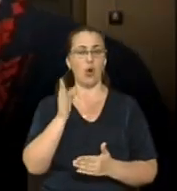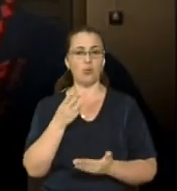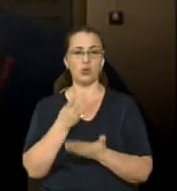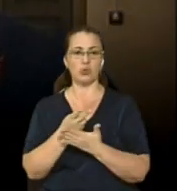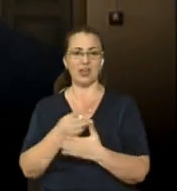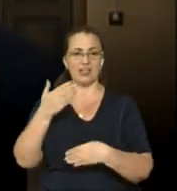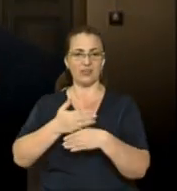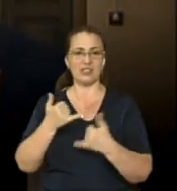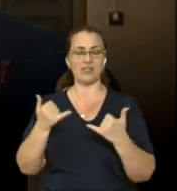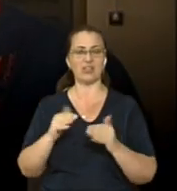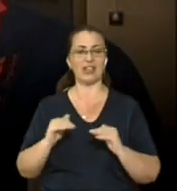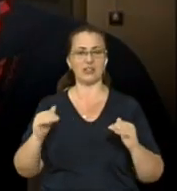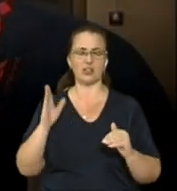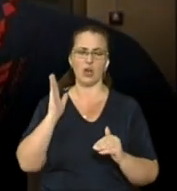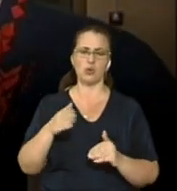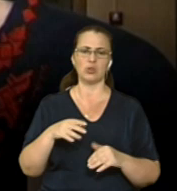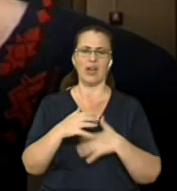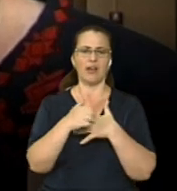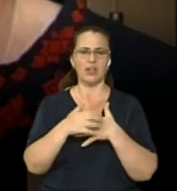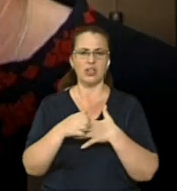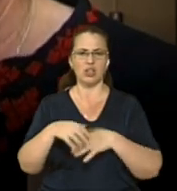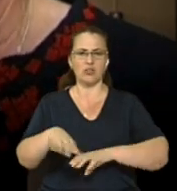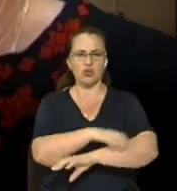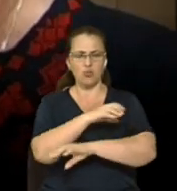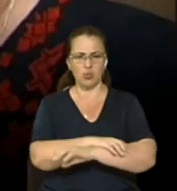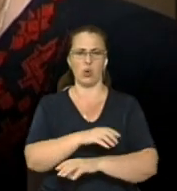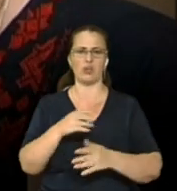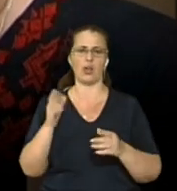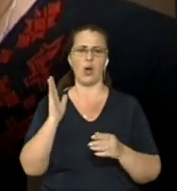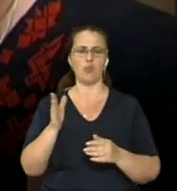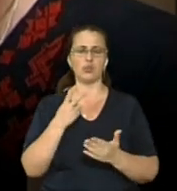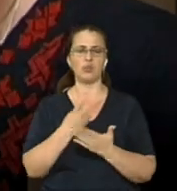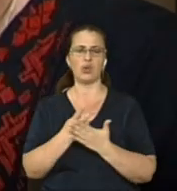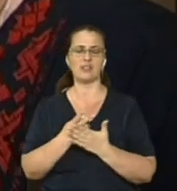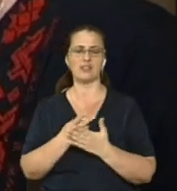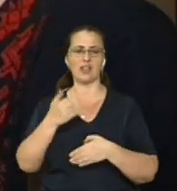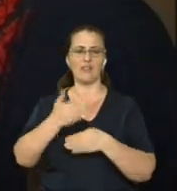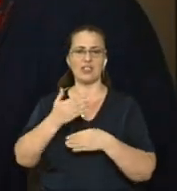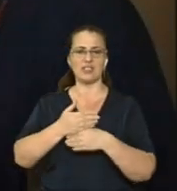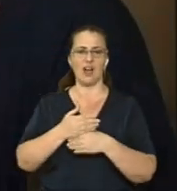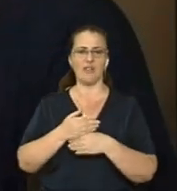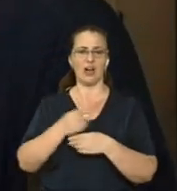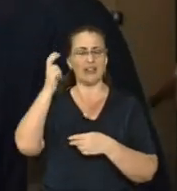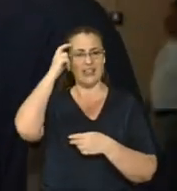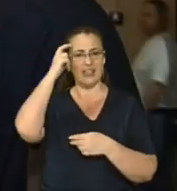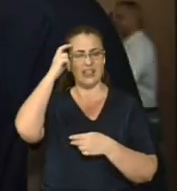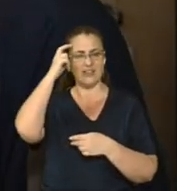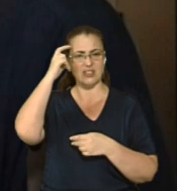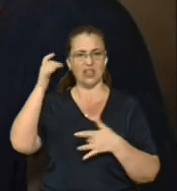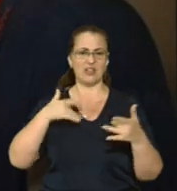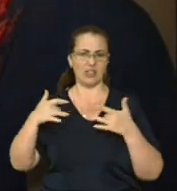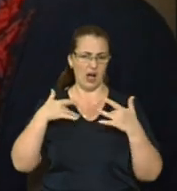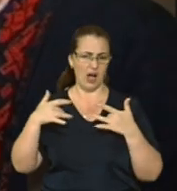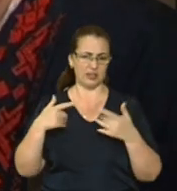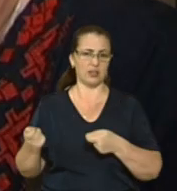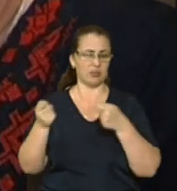дітей, дуже важливо. Тут буде якийсь у Чоботяк, буде саме найменшенька вистава представлена. Потім буде київський театр «Равлик» неймовірно цікаві